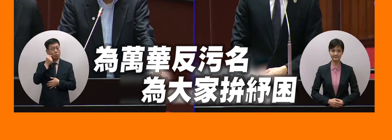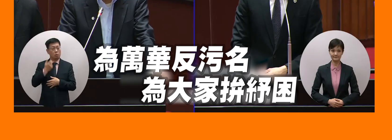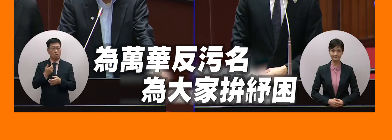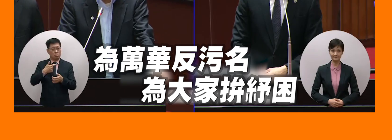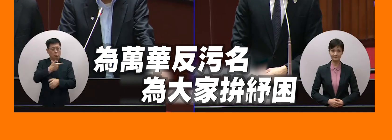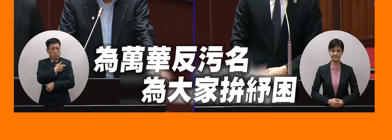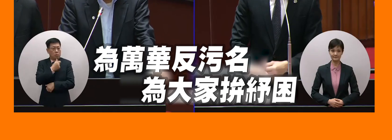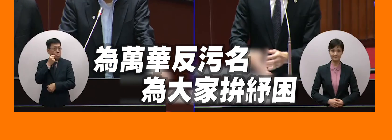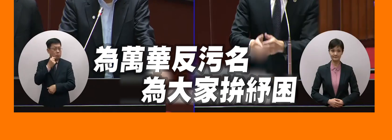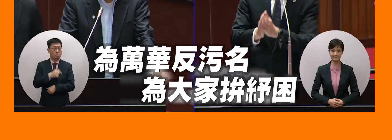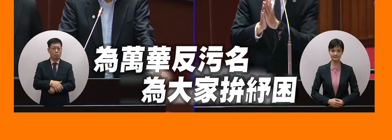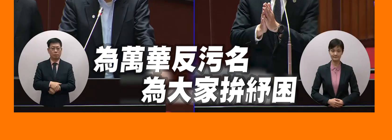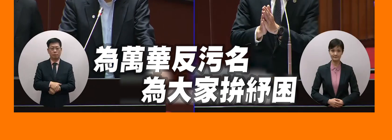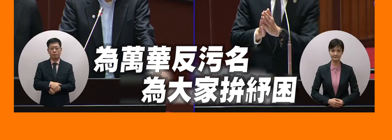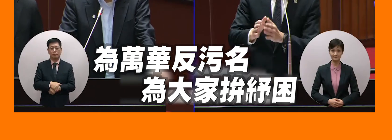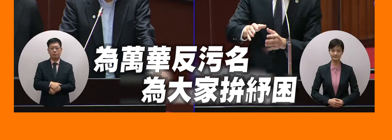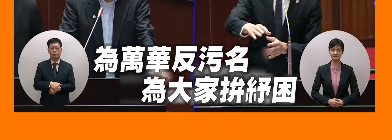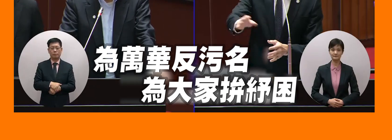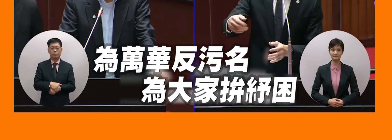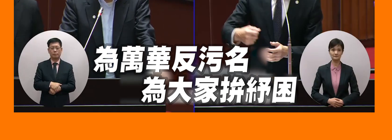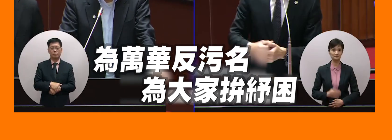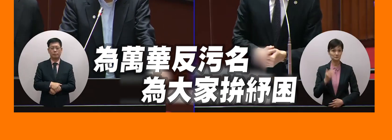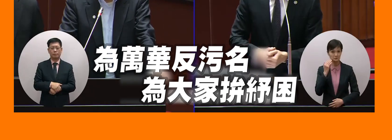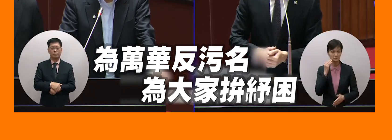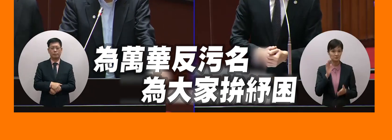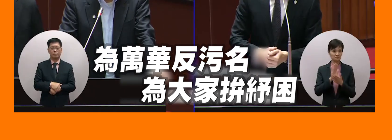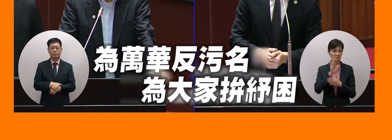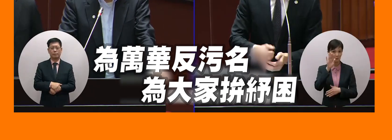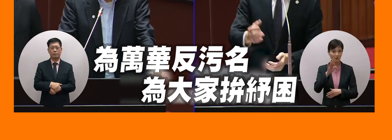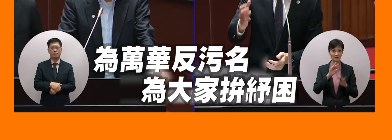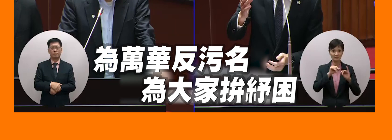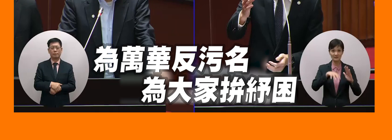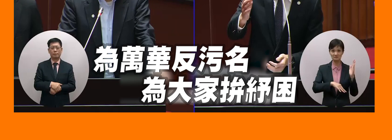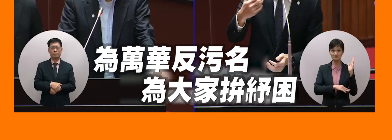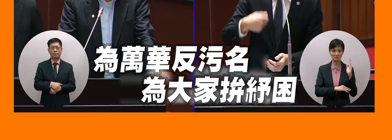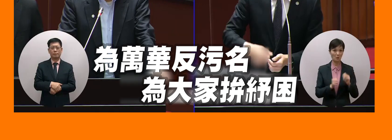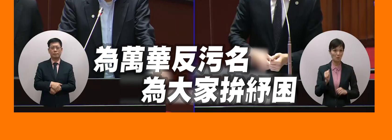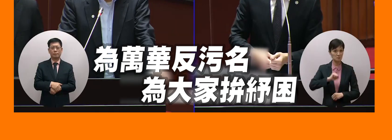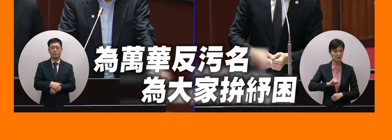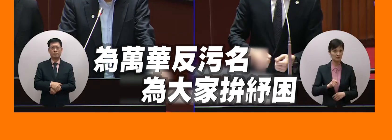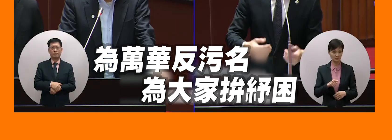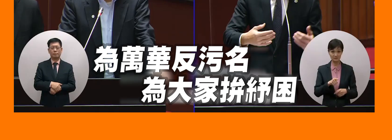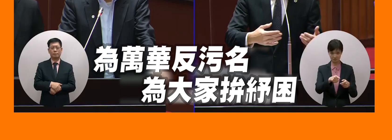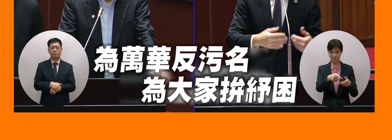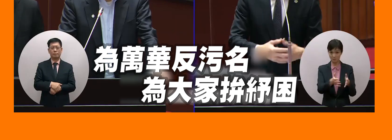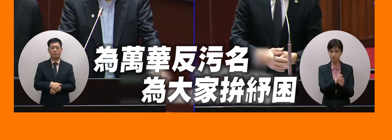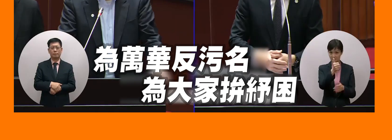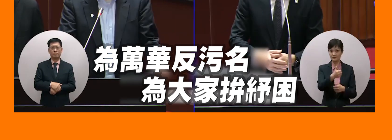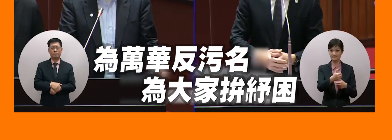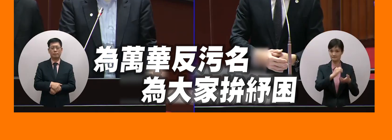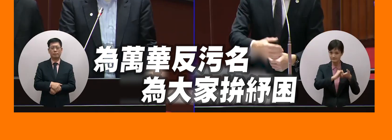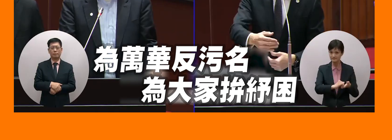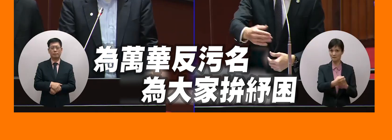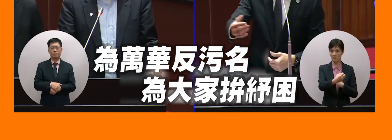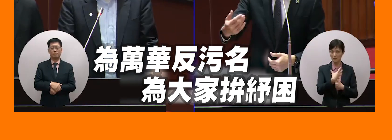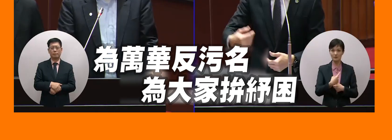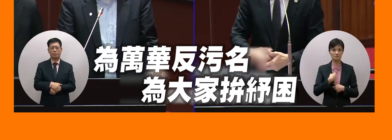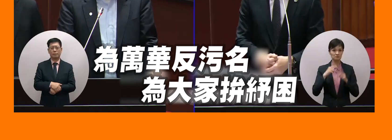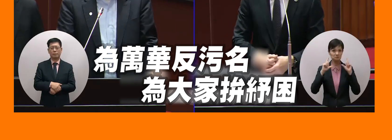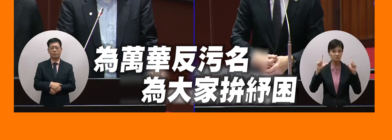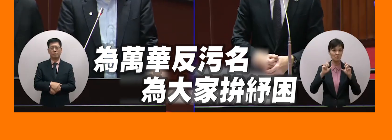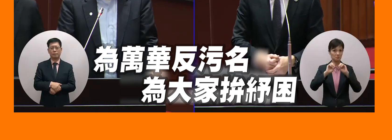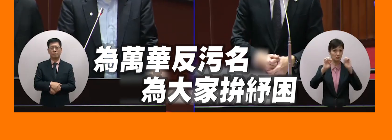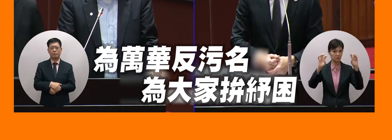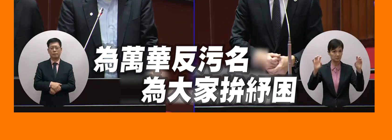辦法做我說盡量到時候你國際讓地方政府站起來這部長跟我們說大家來道發聲要不然現在他們